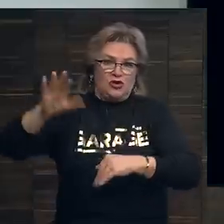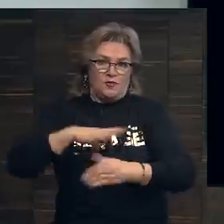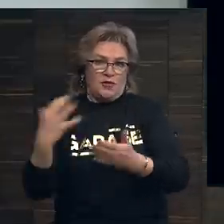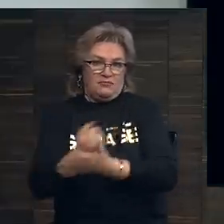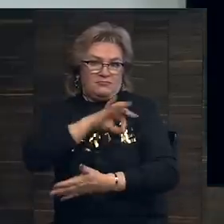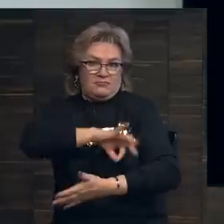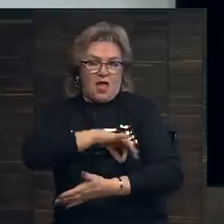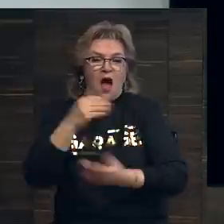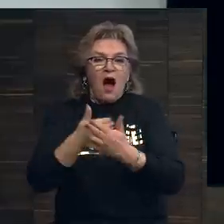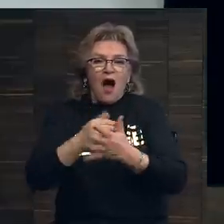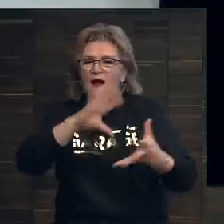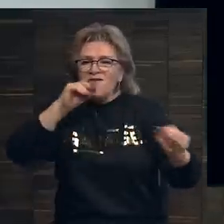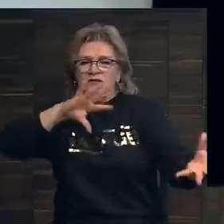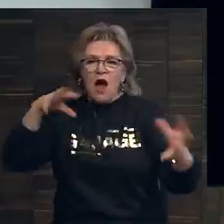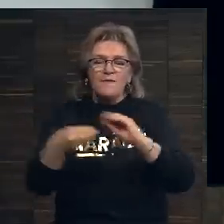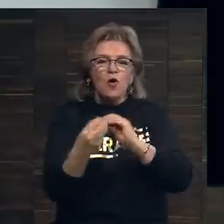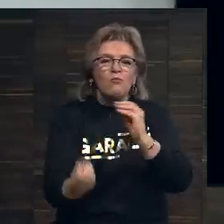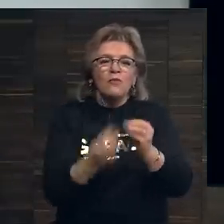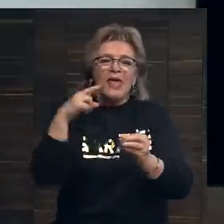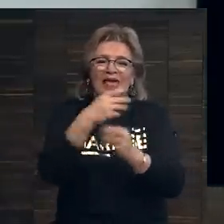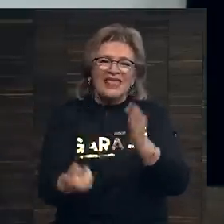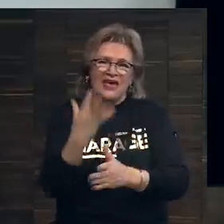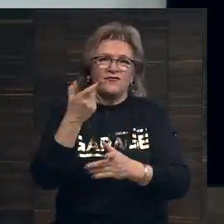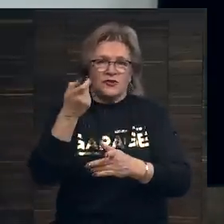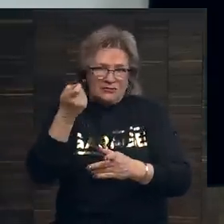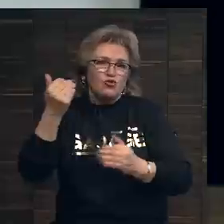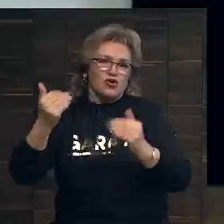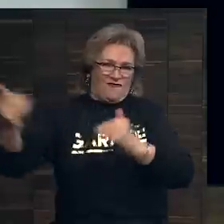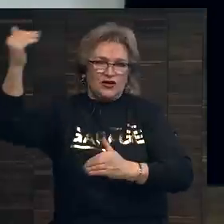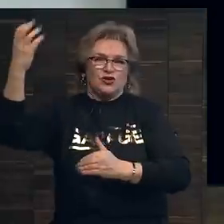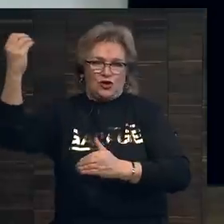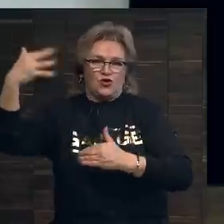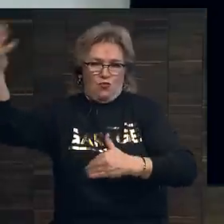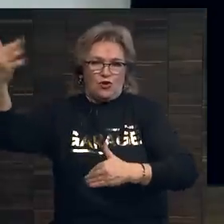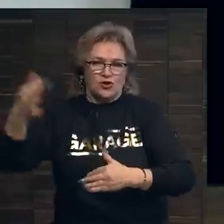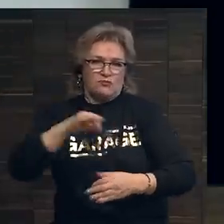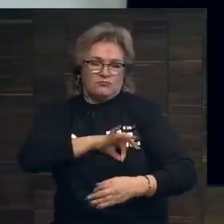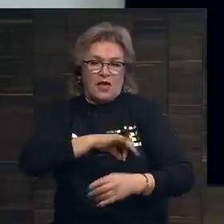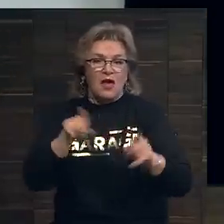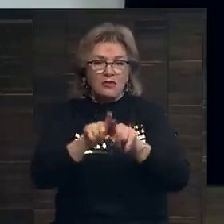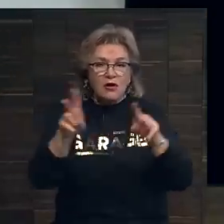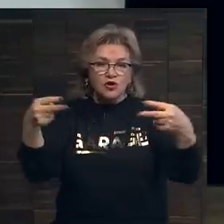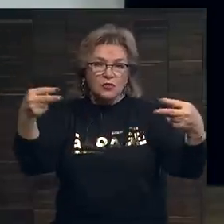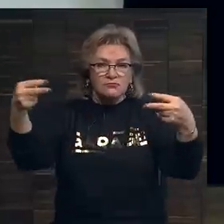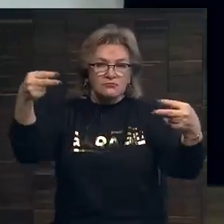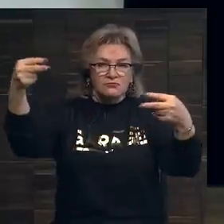А, весь объем нефтегазовой индустрии, ну, чуть-чуть повыше. Так что